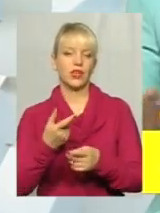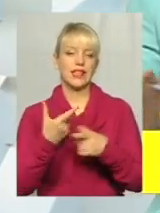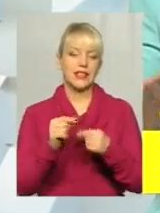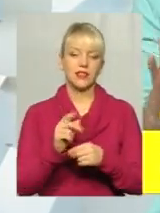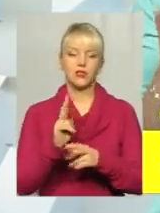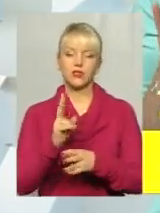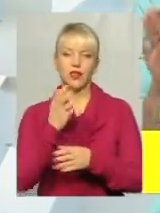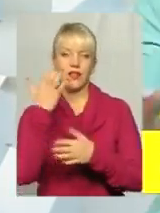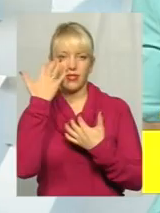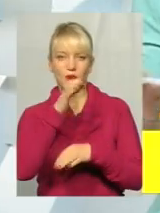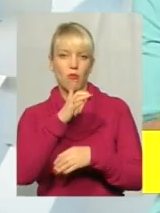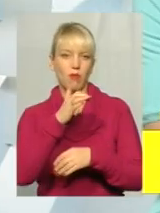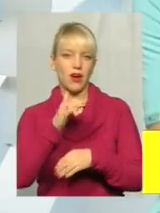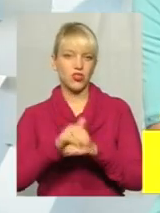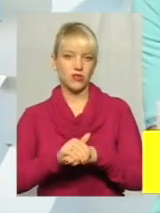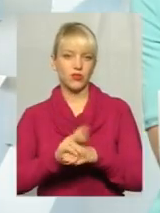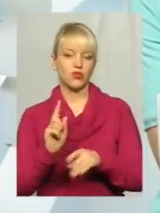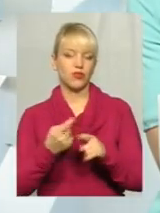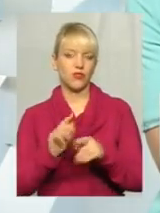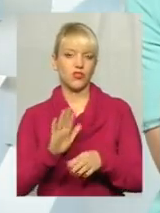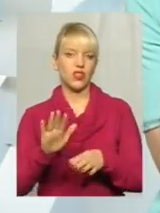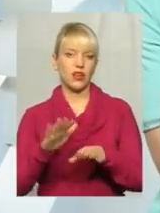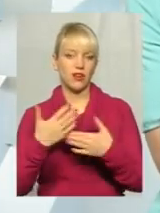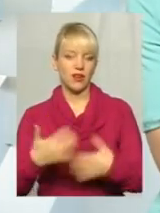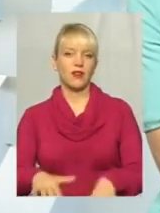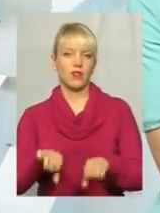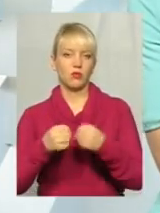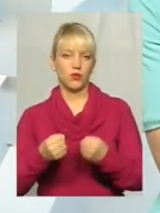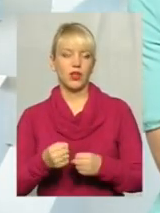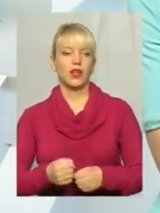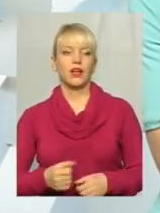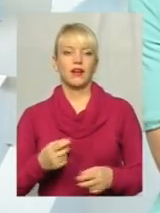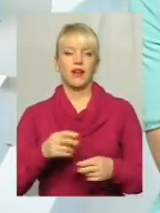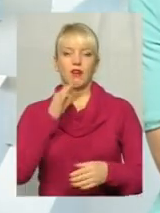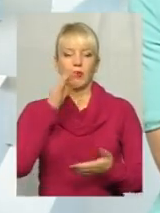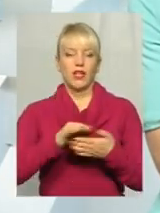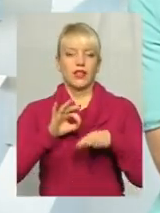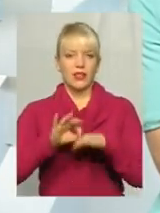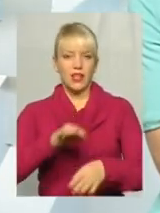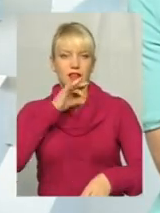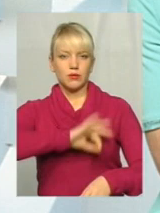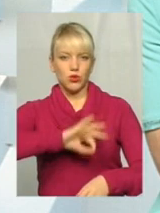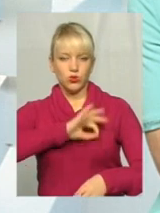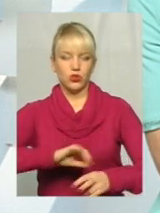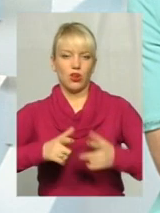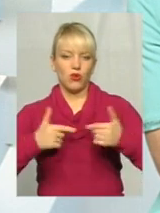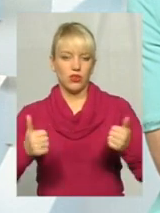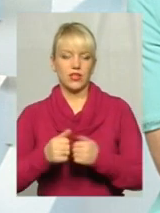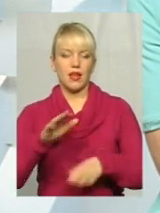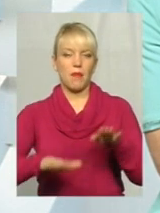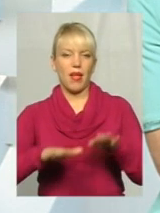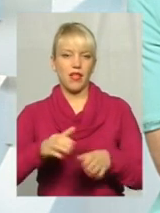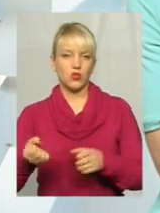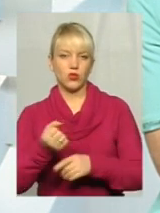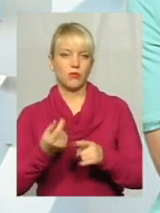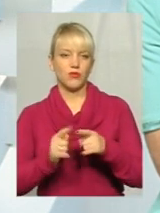побачив, що він несправний? Підповідальність несе і експлуатуюча організація, та балансу отриму.